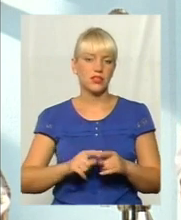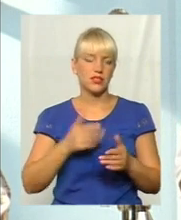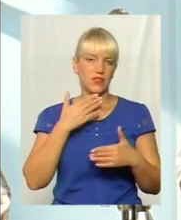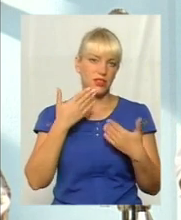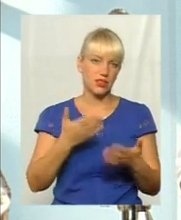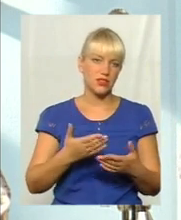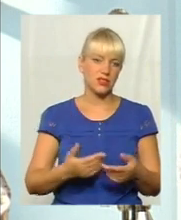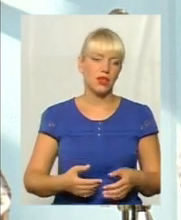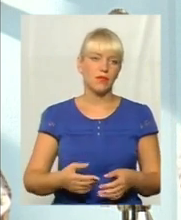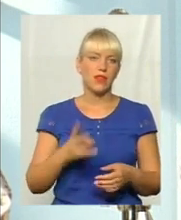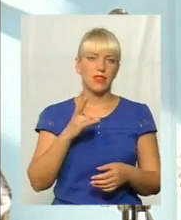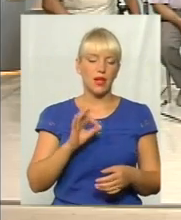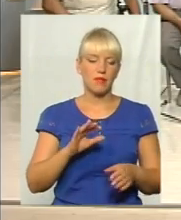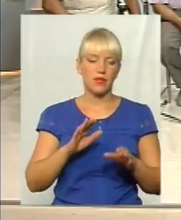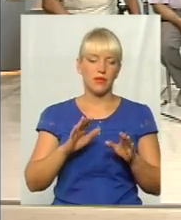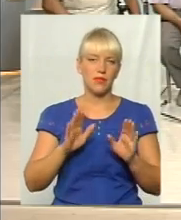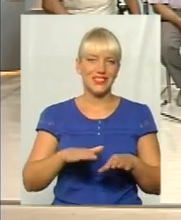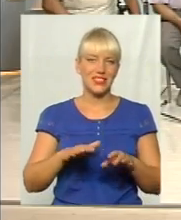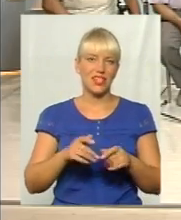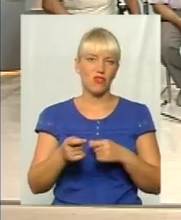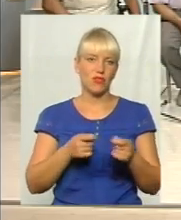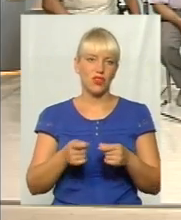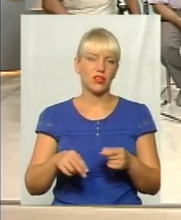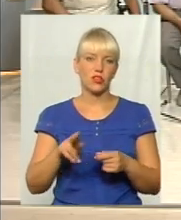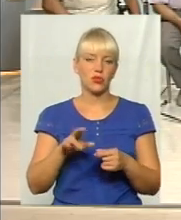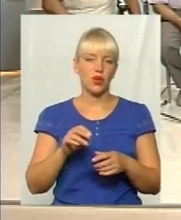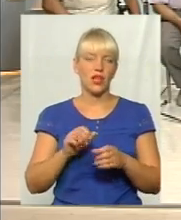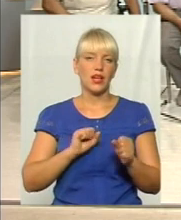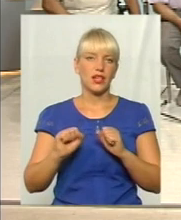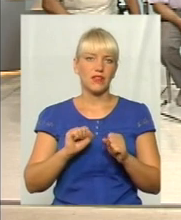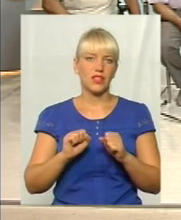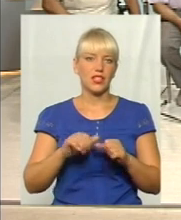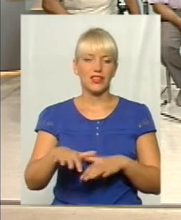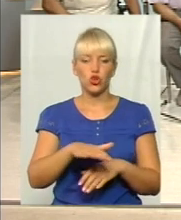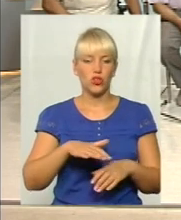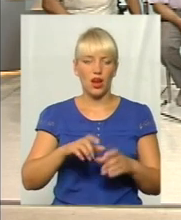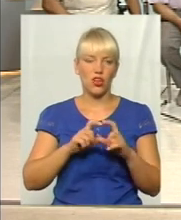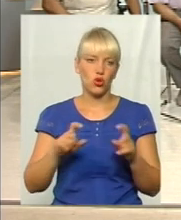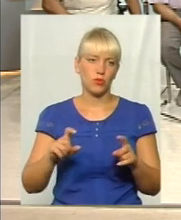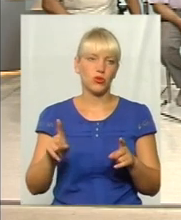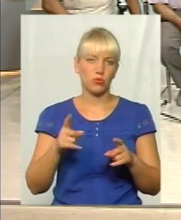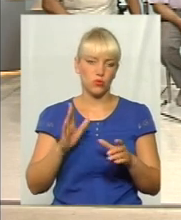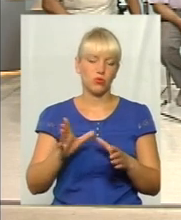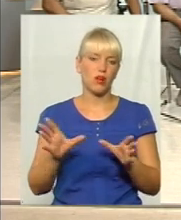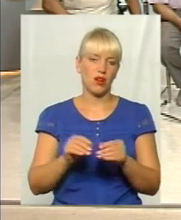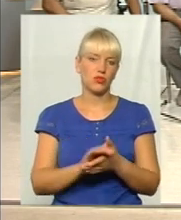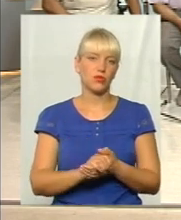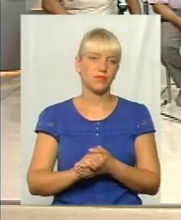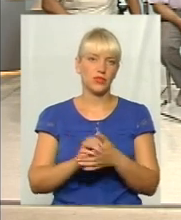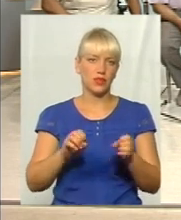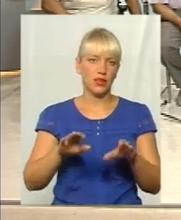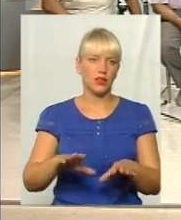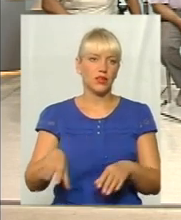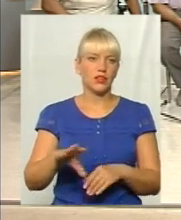безпосередньо до органів місцевої влади, до керівників територіальних громад, тоді разом ми зручимося. Дякую, пана Анатолій, пані Ларисові.